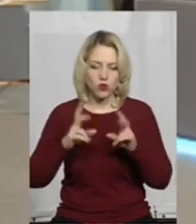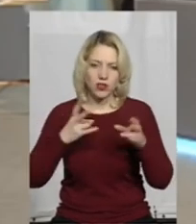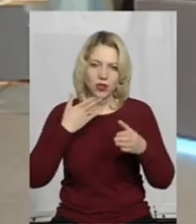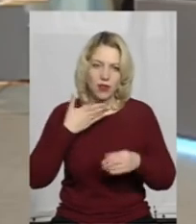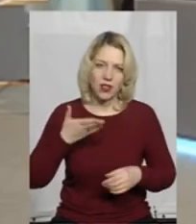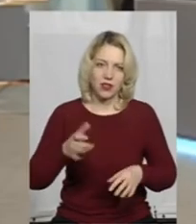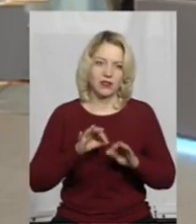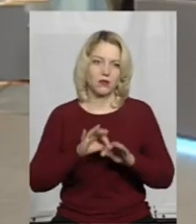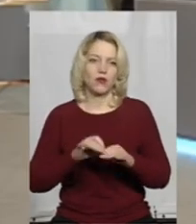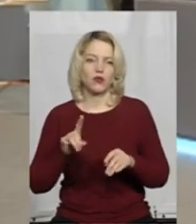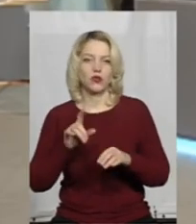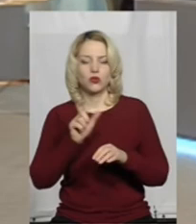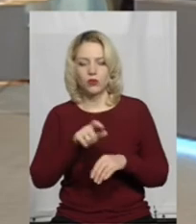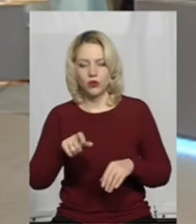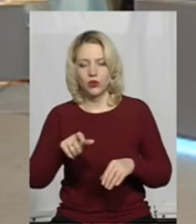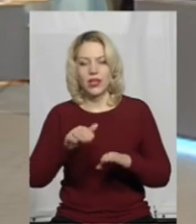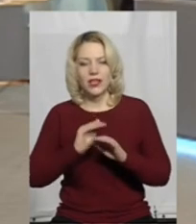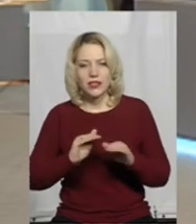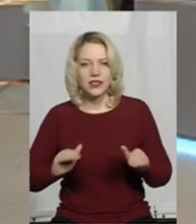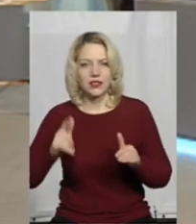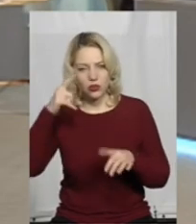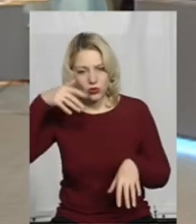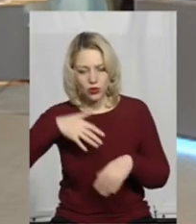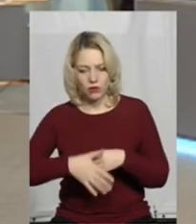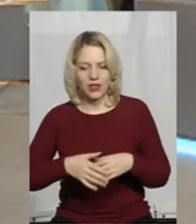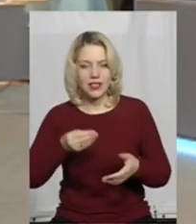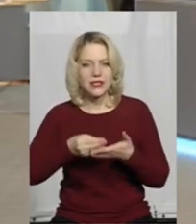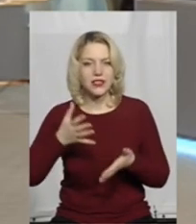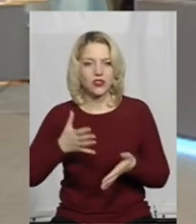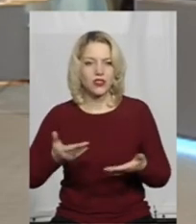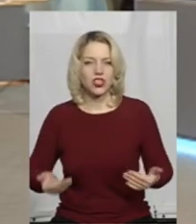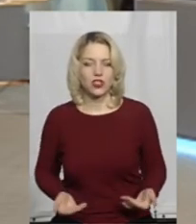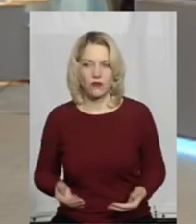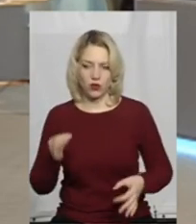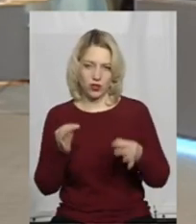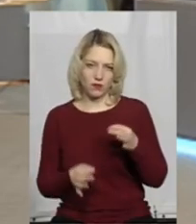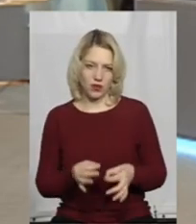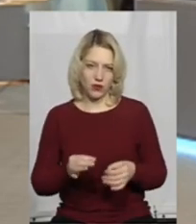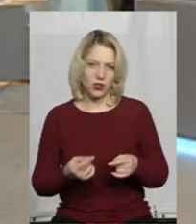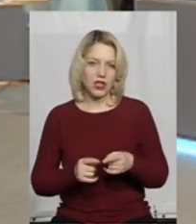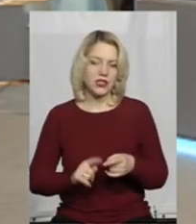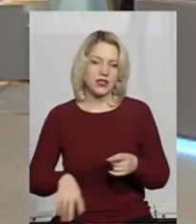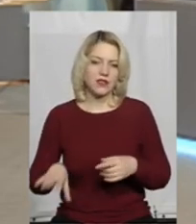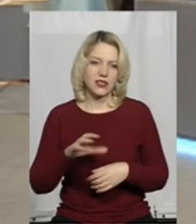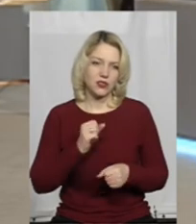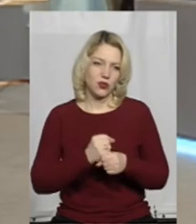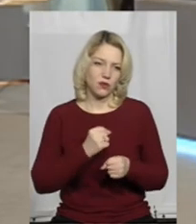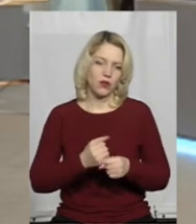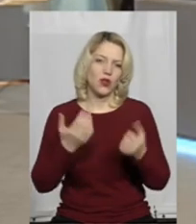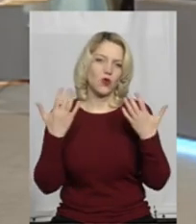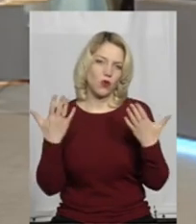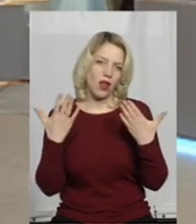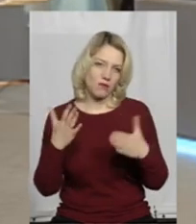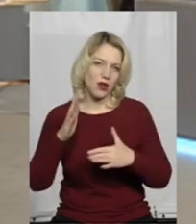якісь лекції, щоб вони розуміли цінність цієї живої природи, яку зараз ми самі знищуємо. Тому, бо це все зроблене руками людини.